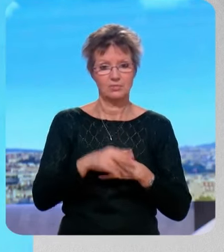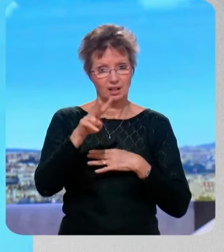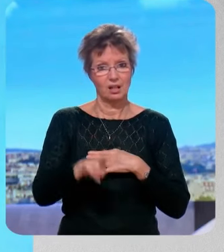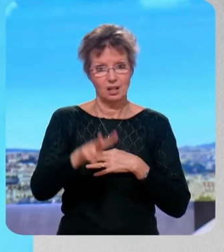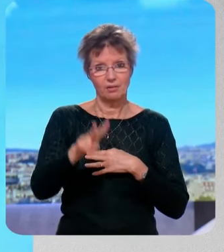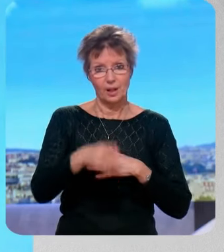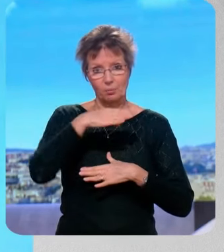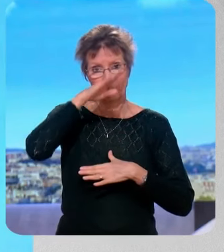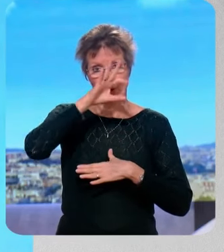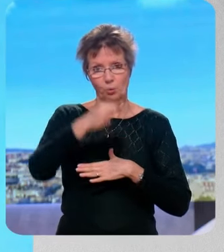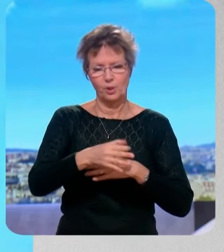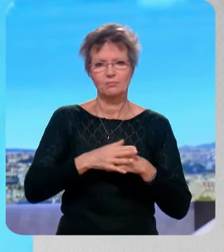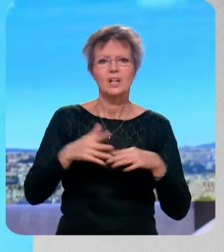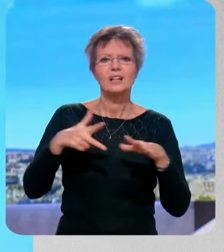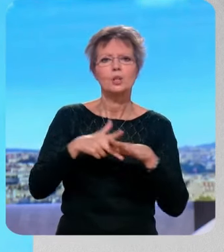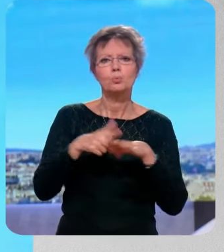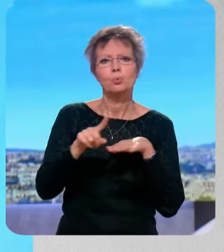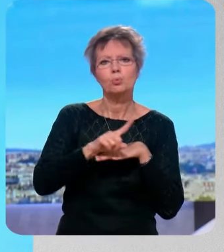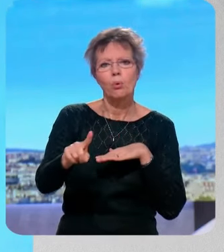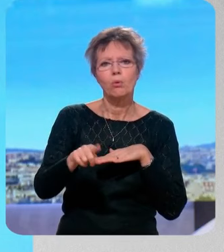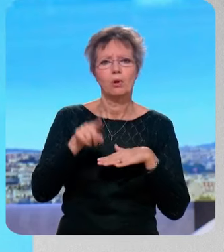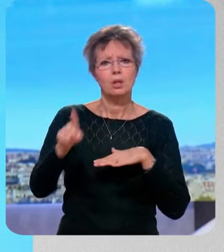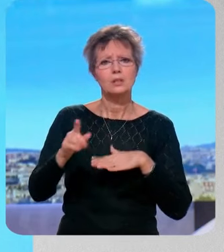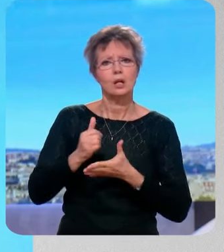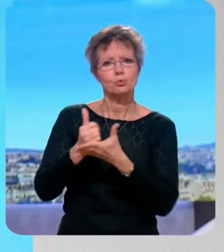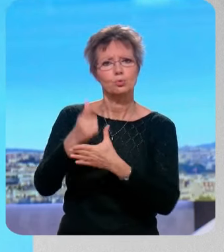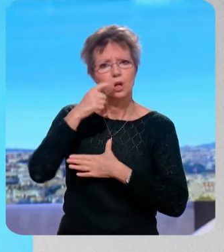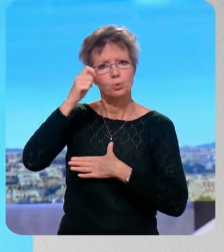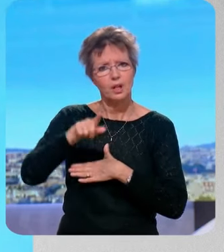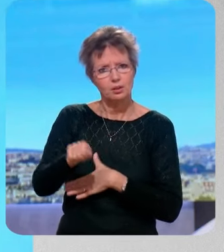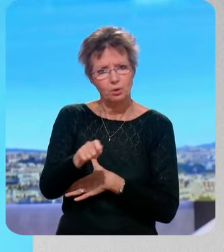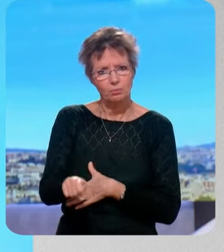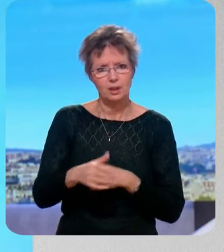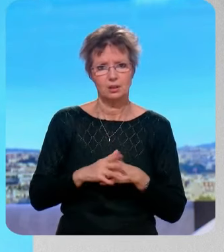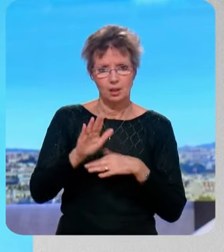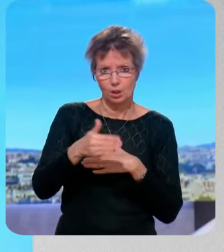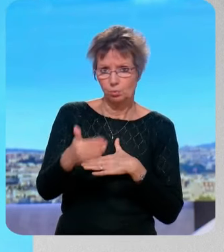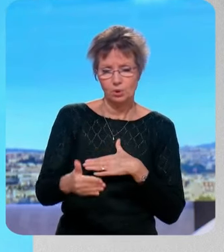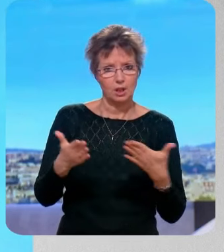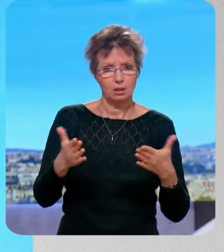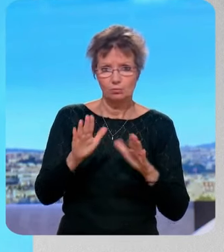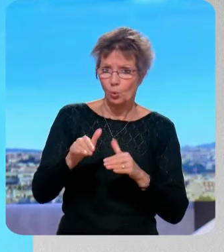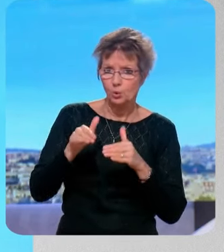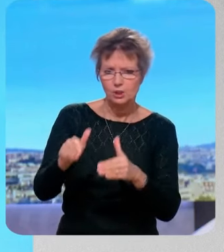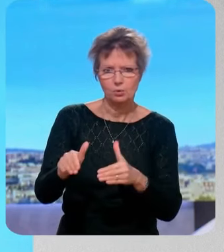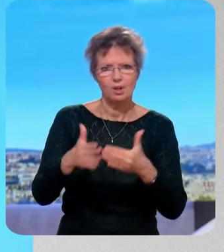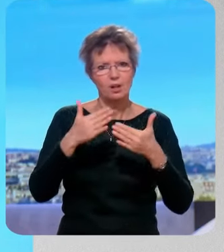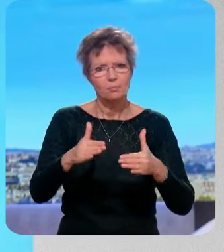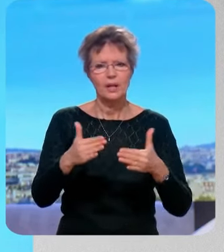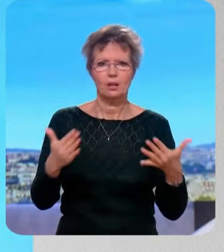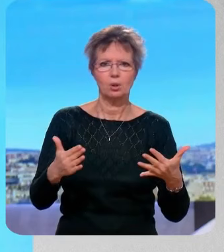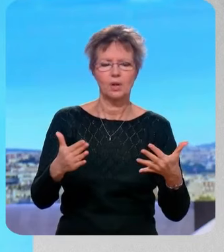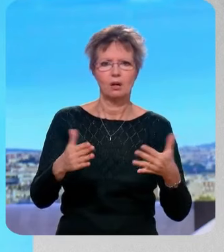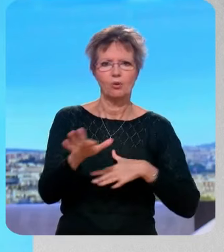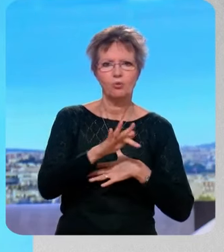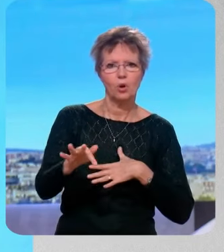marchés, au démarrage, il y avait peu d'effet déstabilisateur, c'est une mesure effectivement de soutien à l'Ukraine, et nous serons au rendez-vous du soutien à l'Ukraine, simplement la déstabilisation des marchés est